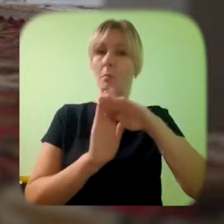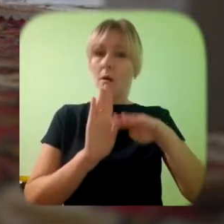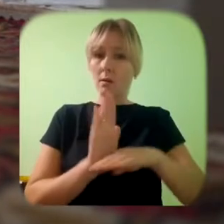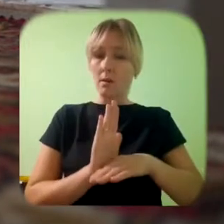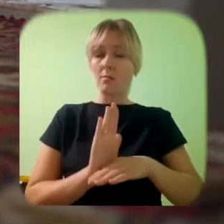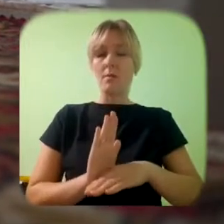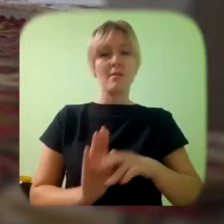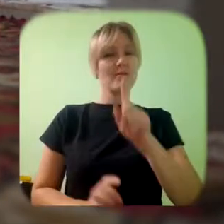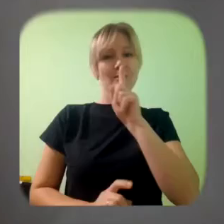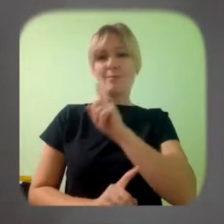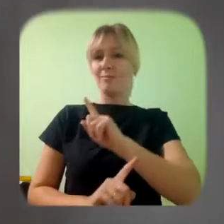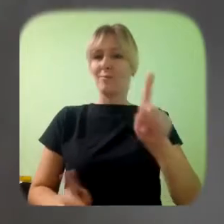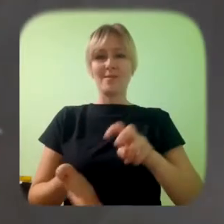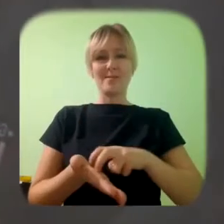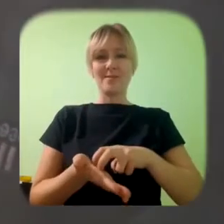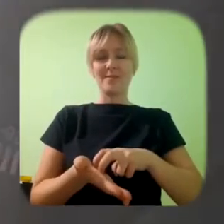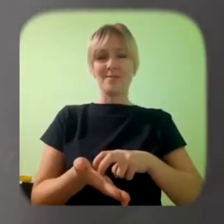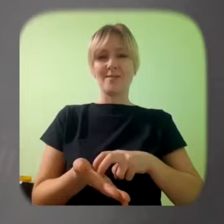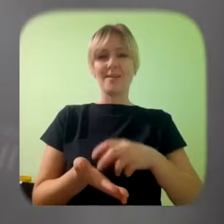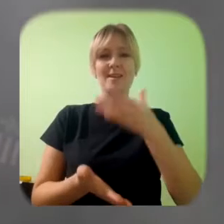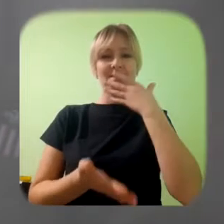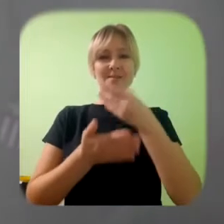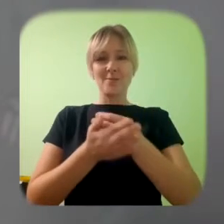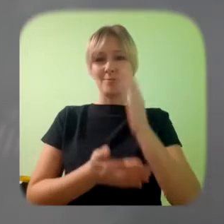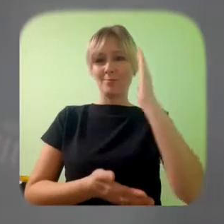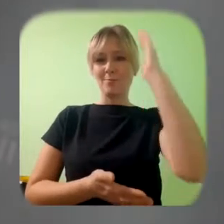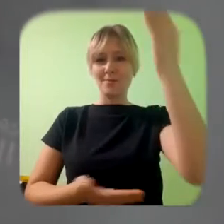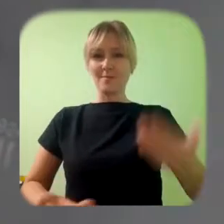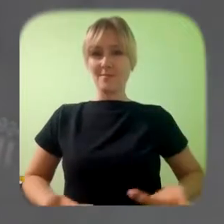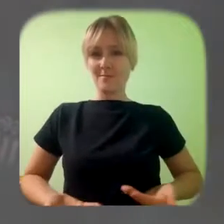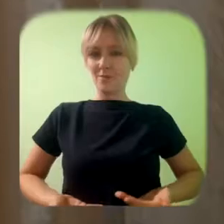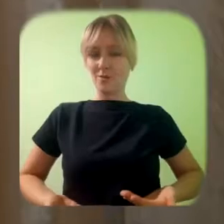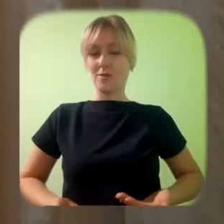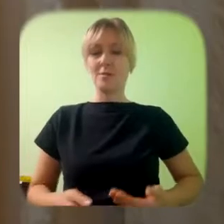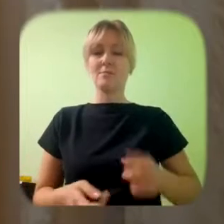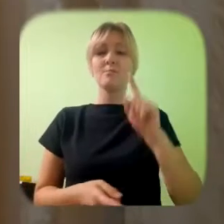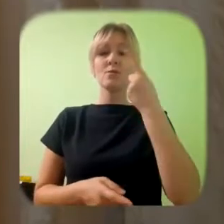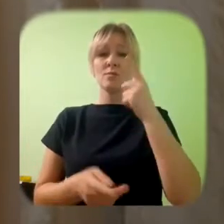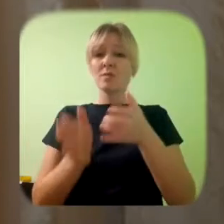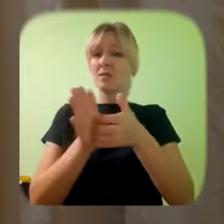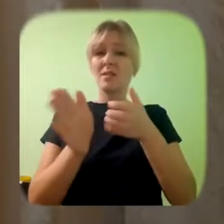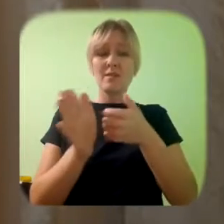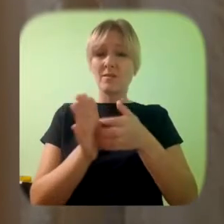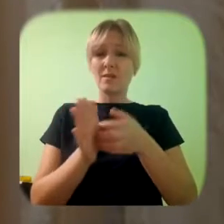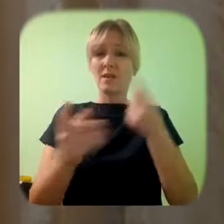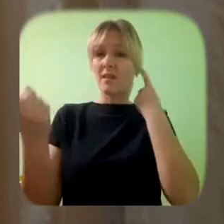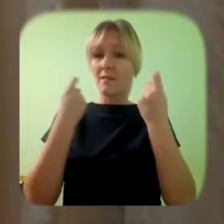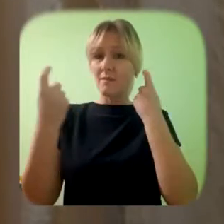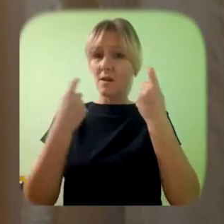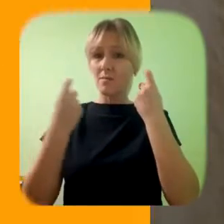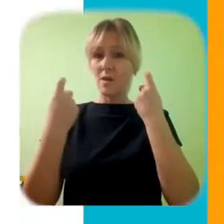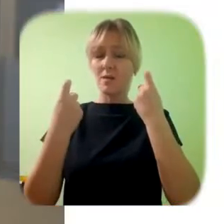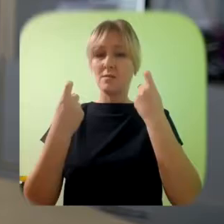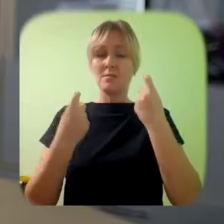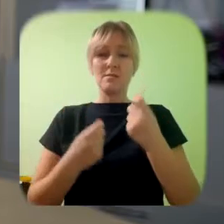și nu o să vă fie teamă de viața de zi cu zi, fiindcă lipsa de informații te face